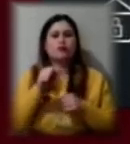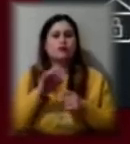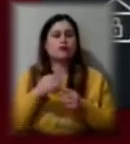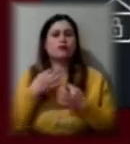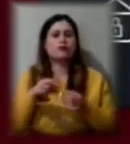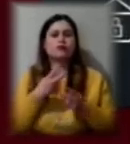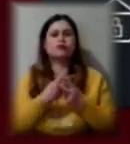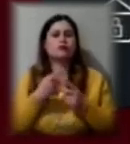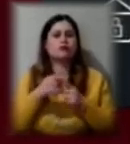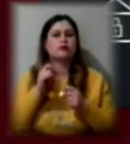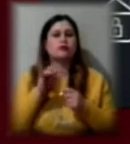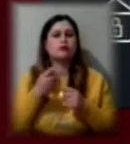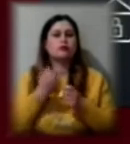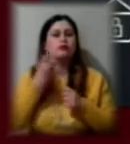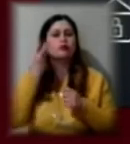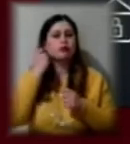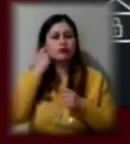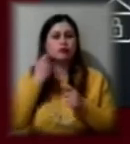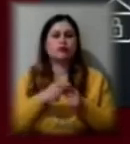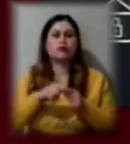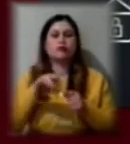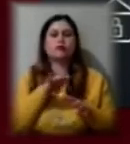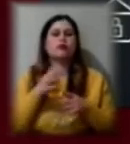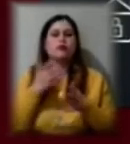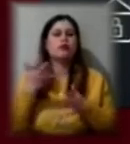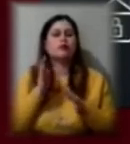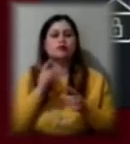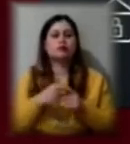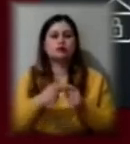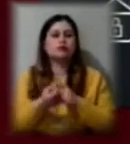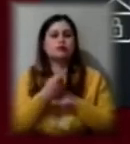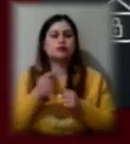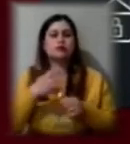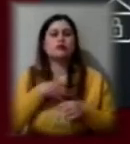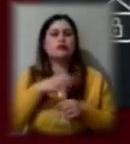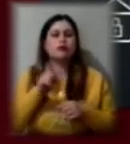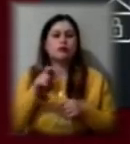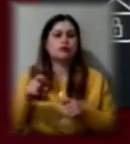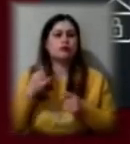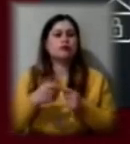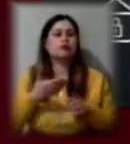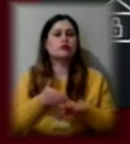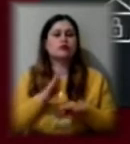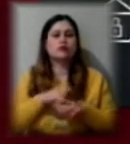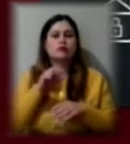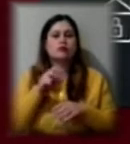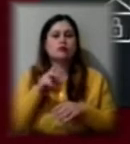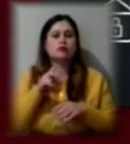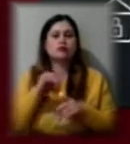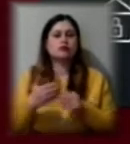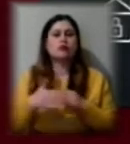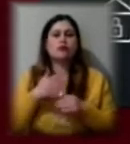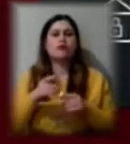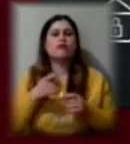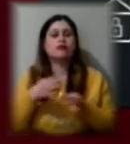строк до 3 років. Ті самі діяння, якщо вони спричинили загибель людей чи інші тяжкі наслідки, каруються позбавленням волі на строк від 5